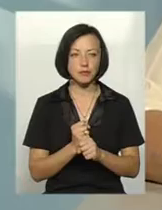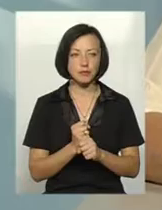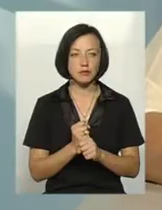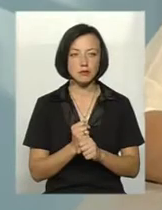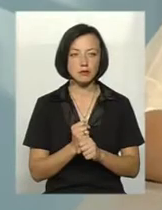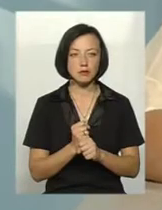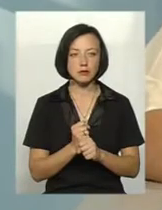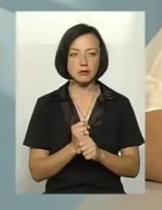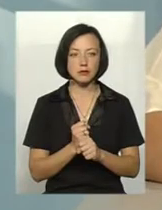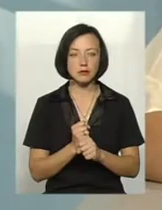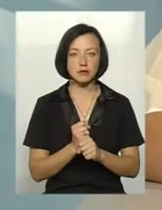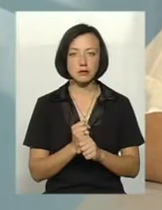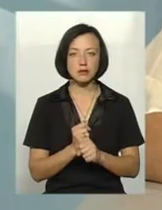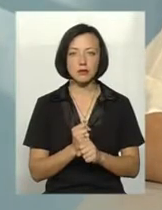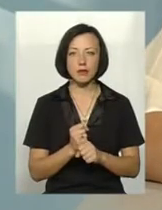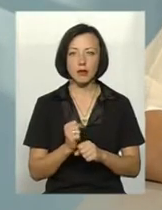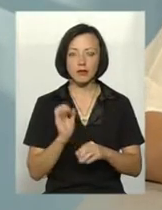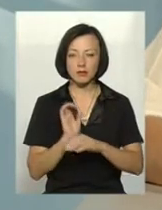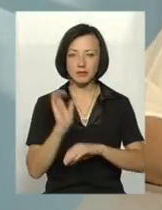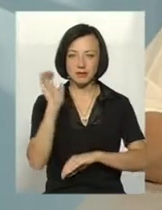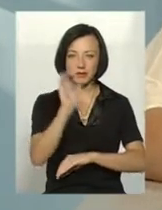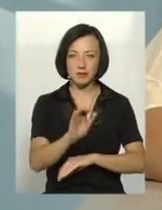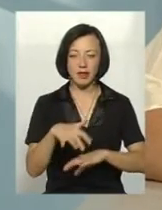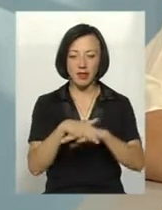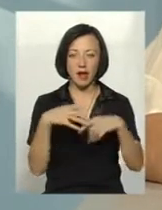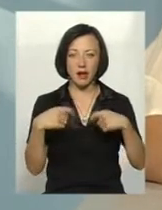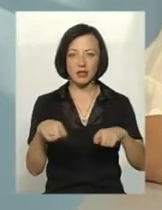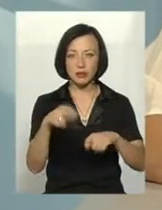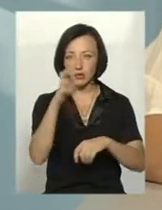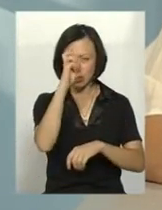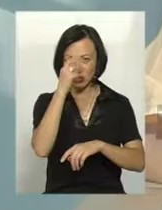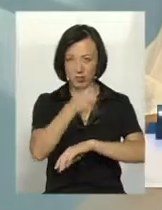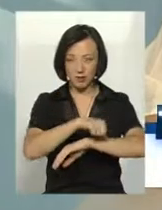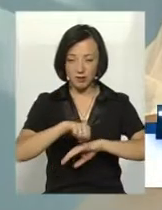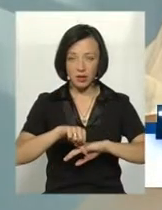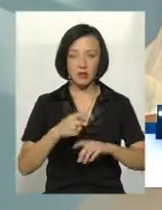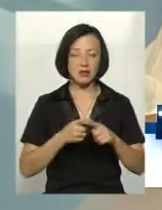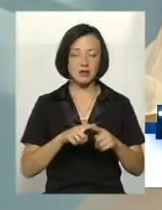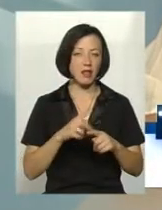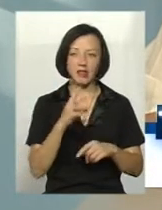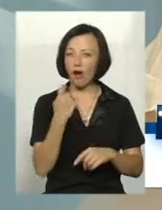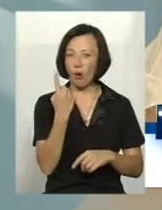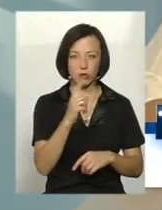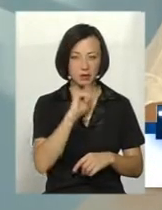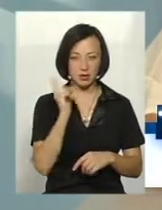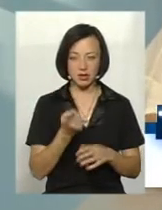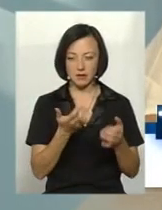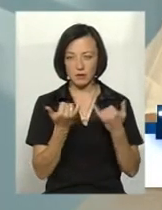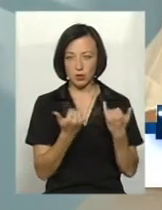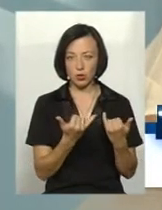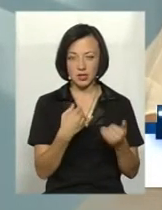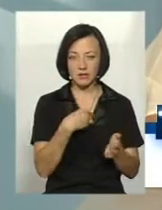на вихід продукції на ринок іншої держави, це приходить не один рік. Це не так, що взяв сьогодні,